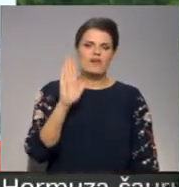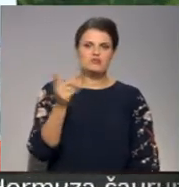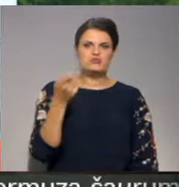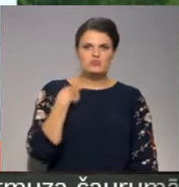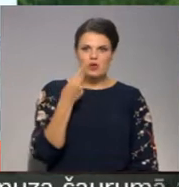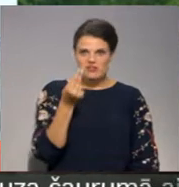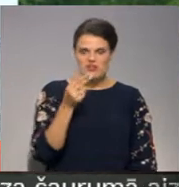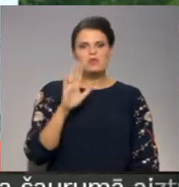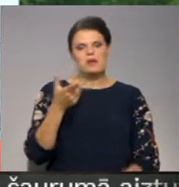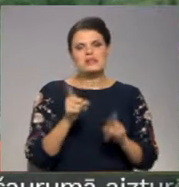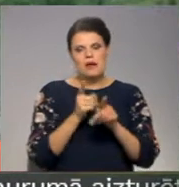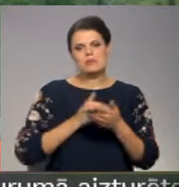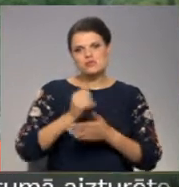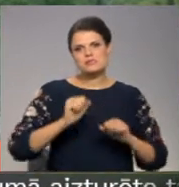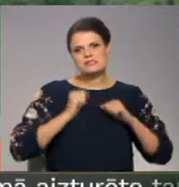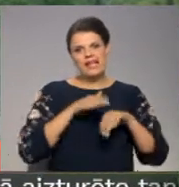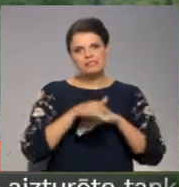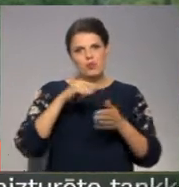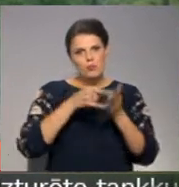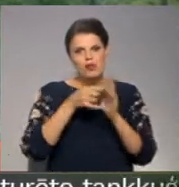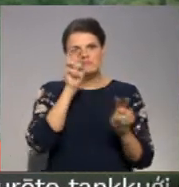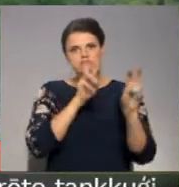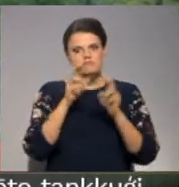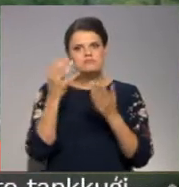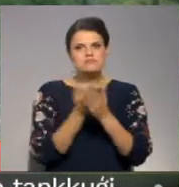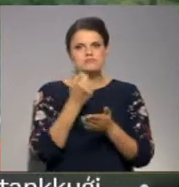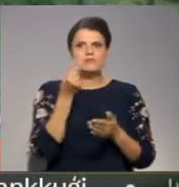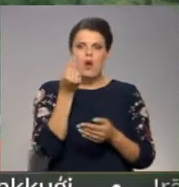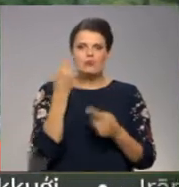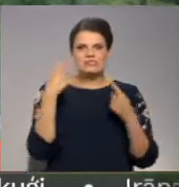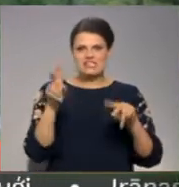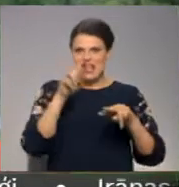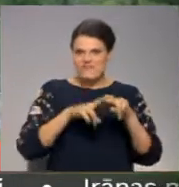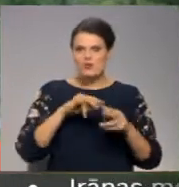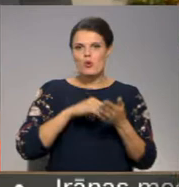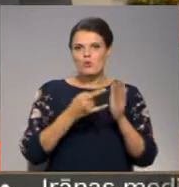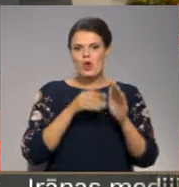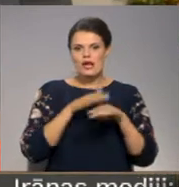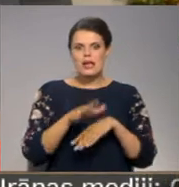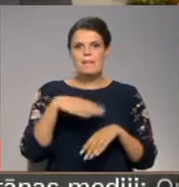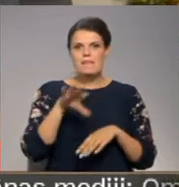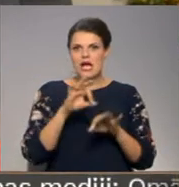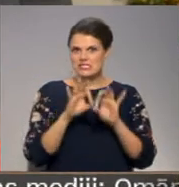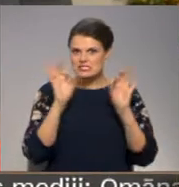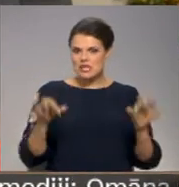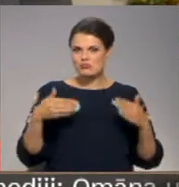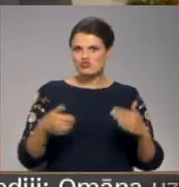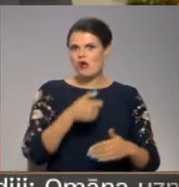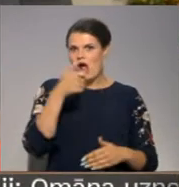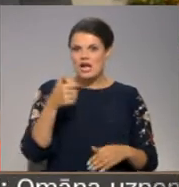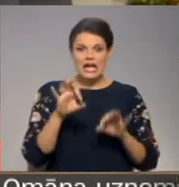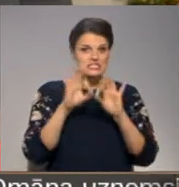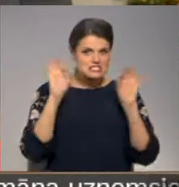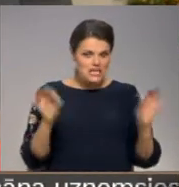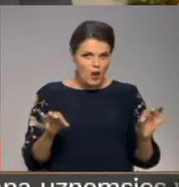iecerēm viņa atkāpties neplāno, rodoties spēju finansējumu gūt citur. Projektus realizēt mēs uzsākām jau šī gada sākumā,